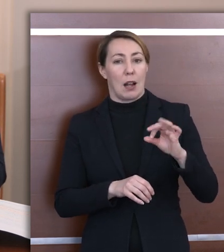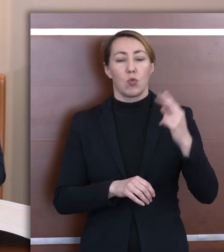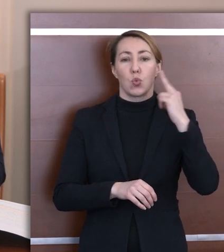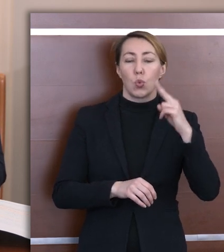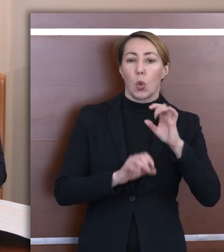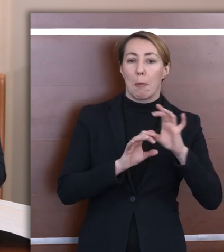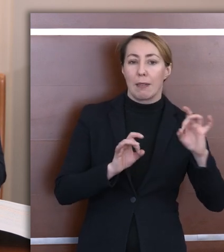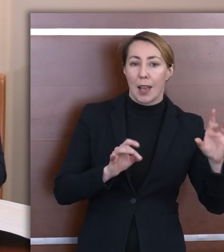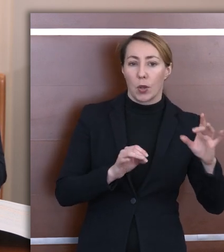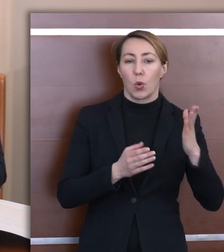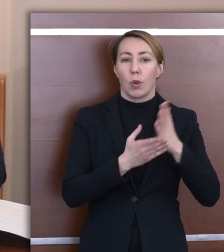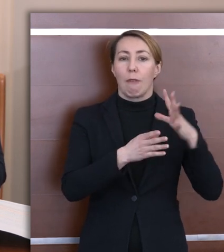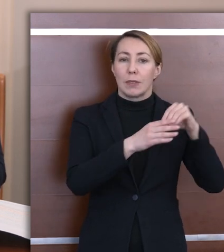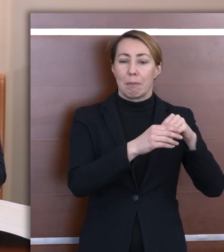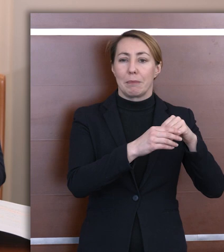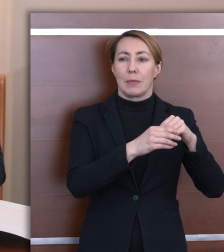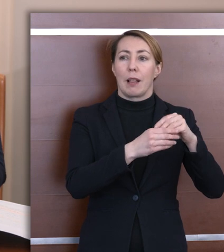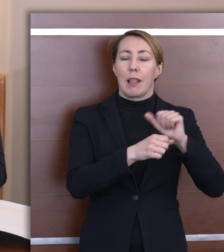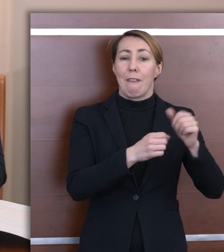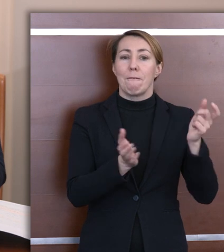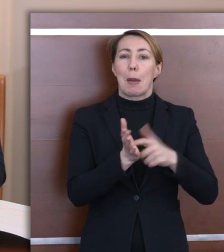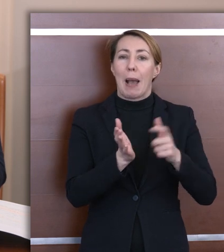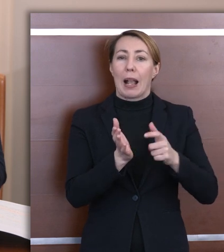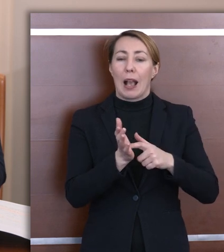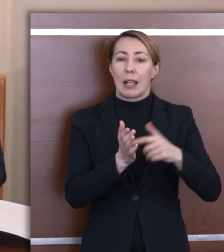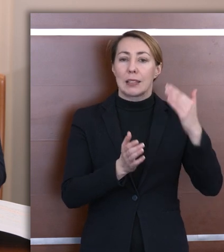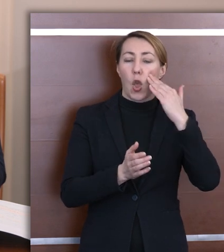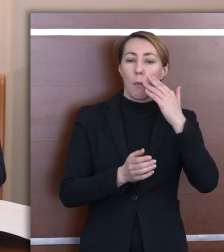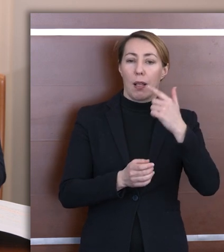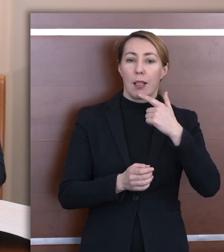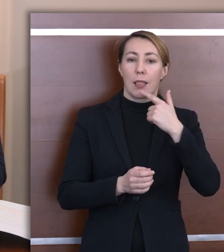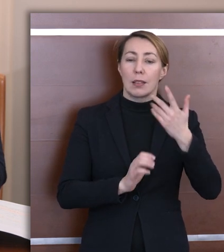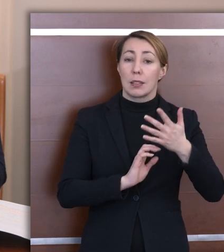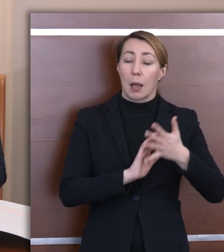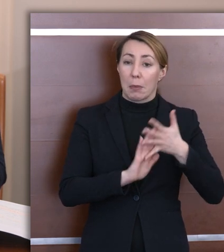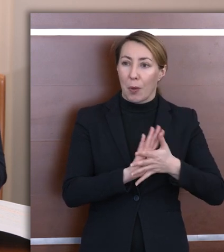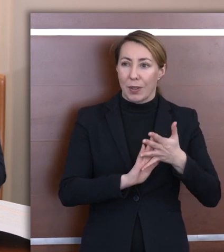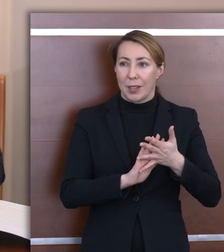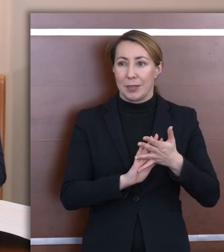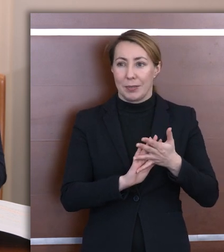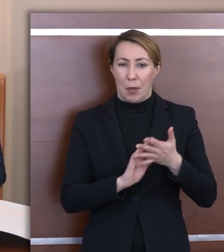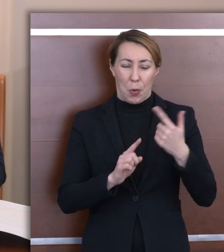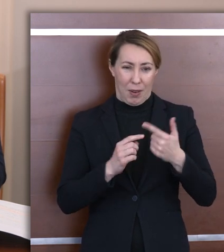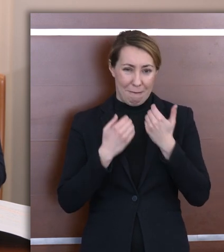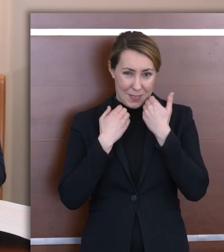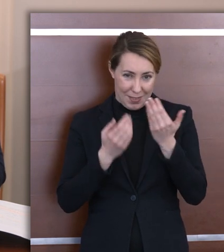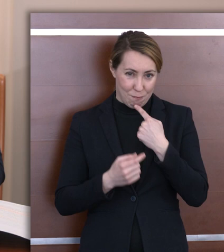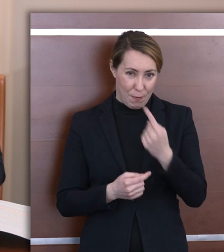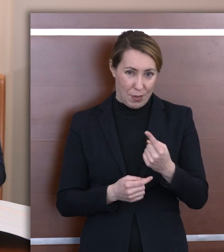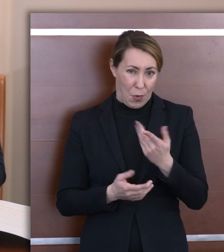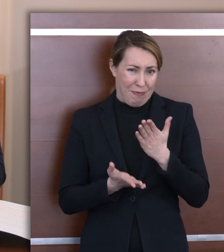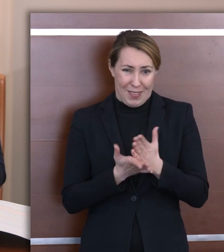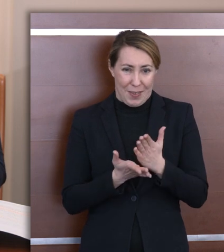ale tam postawione wymagania znajomości języka, one są, może nawet wstyd mówić, to jest tylko